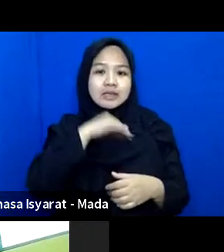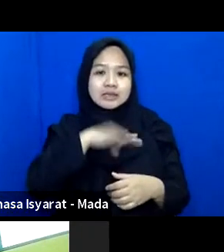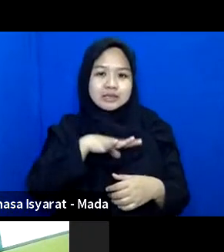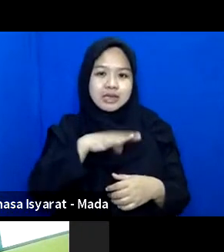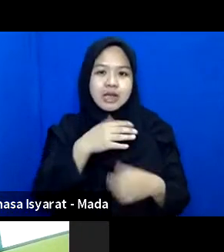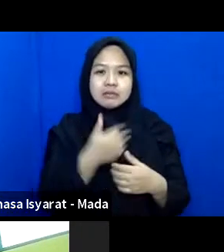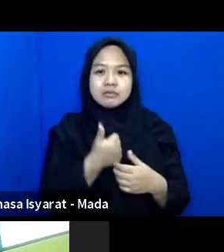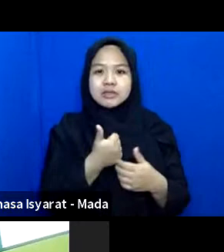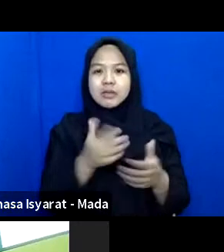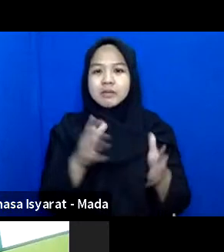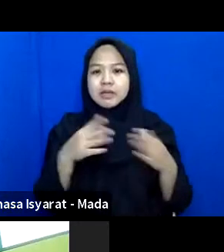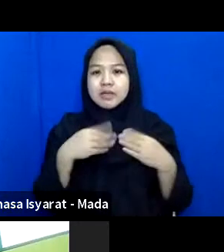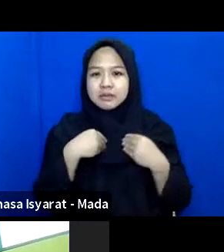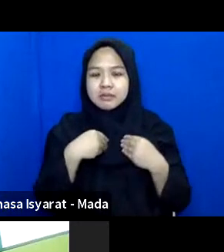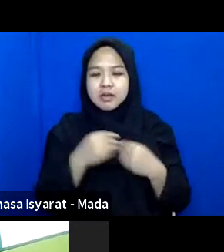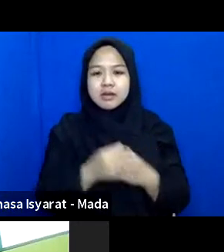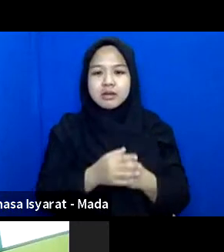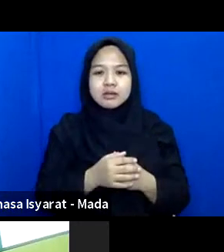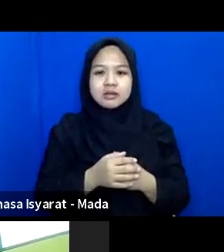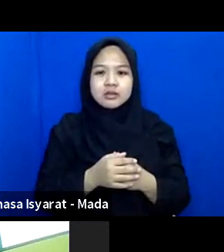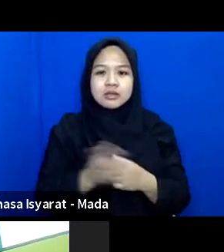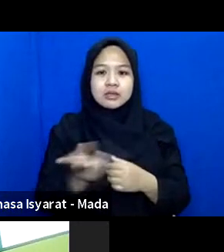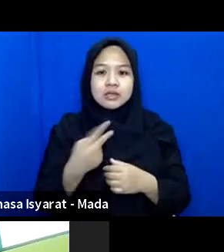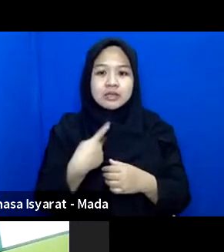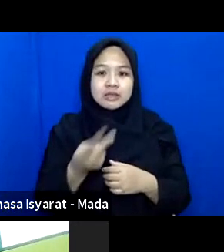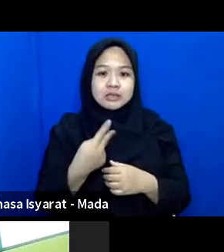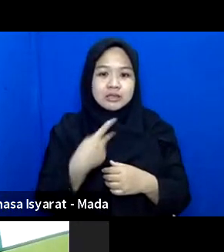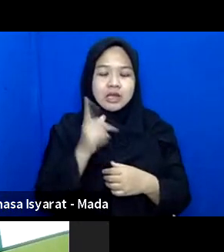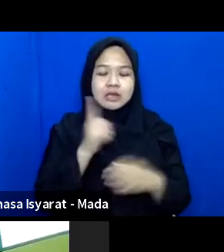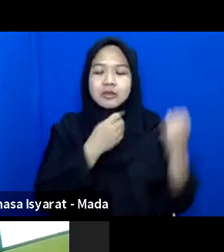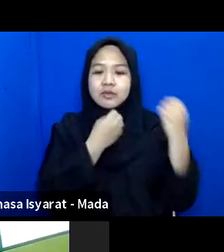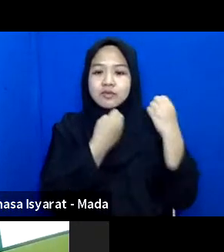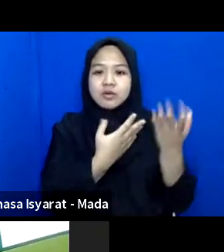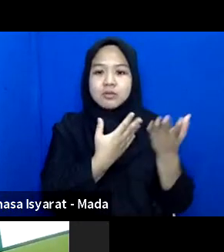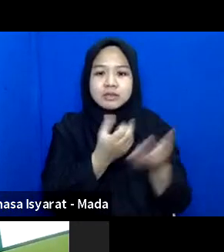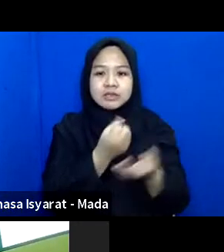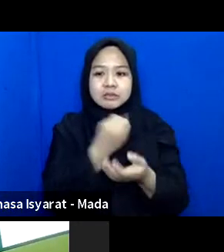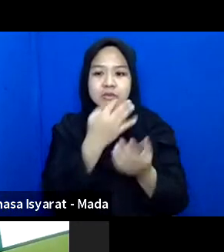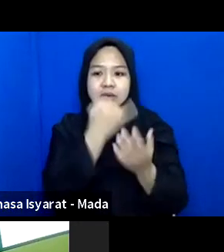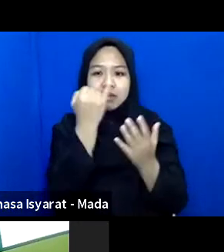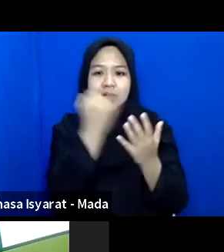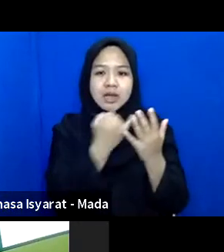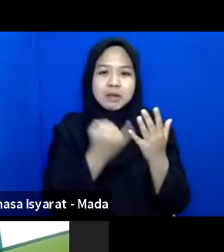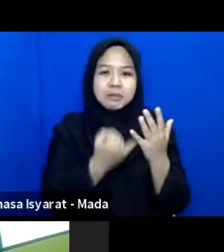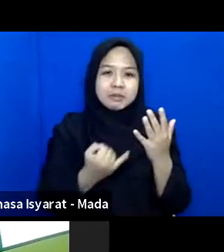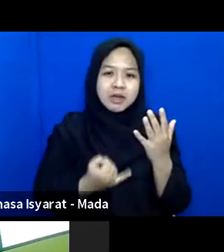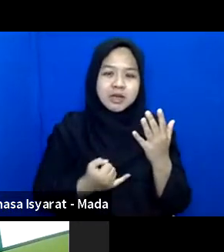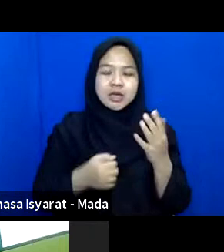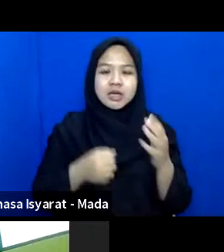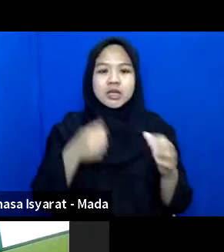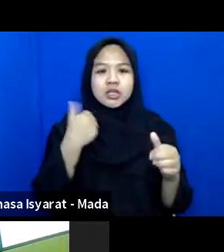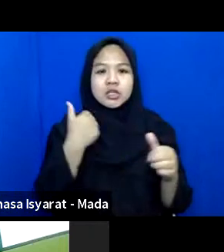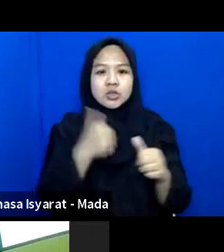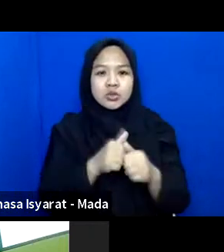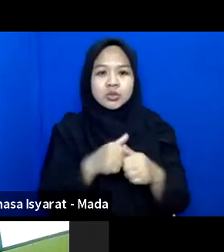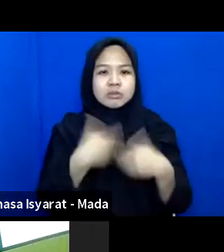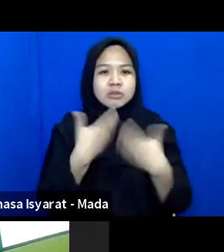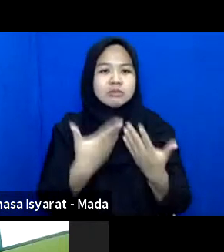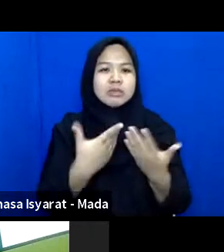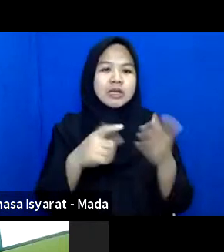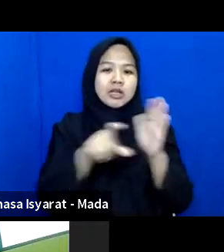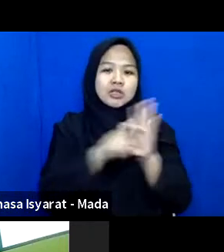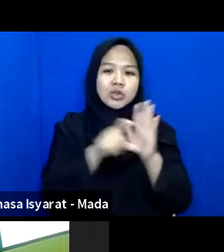Menerima Selain Itu Kita Dengan Informasi Dengan Beberapa Gambar Gambar Kemudian Memberikan